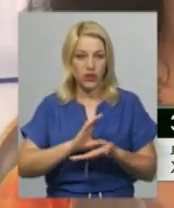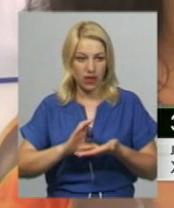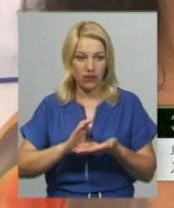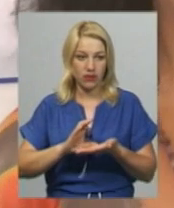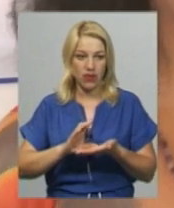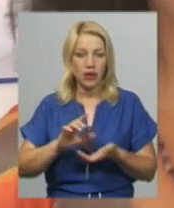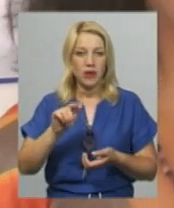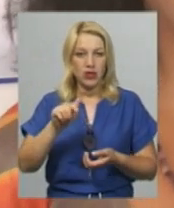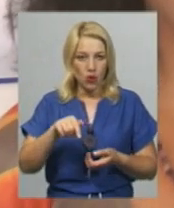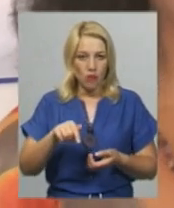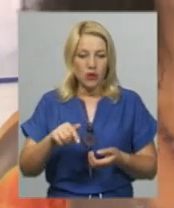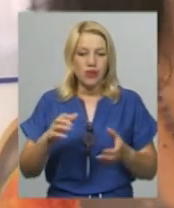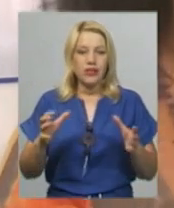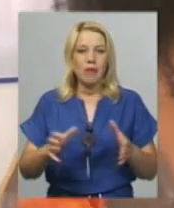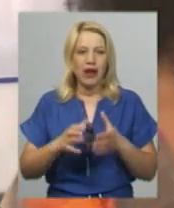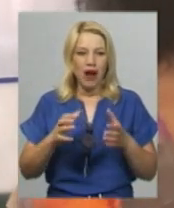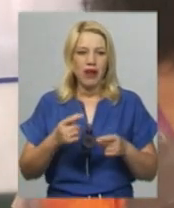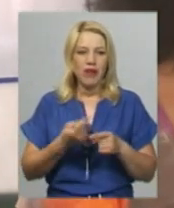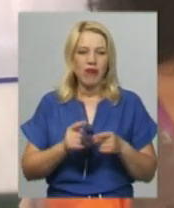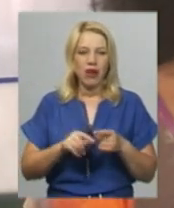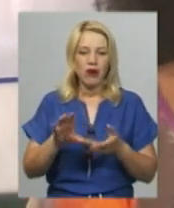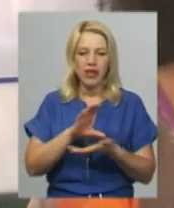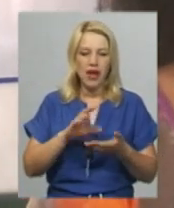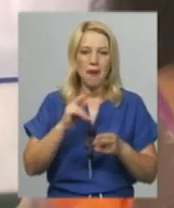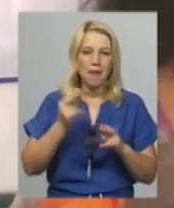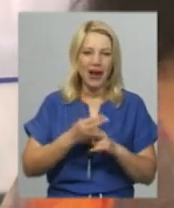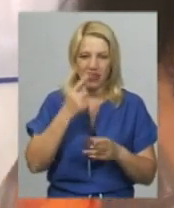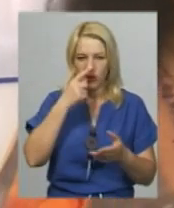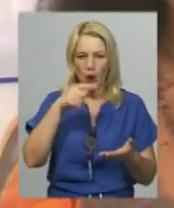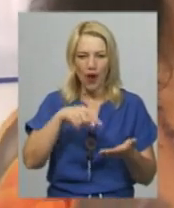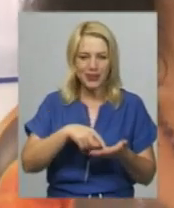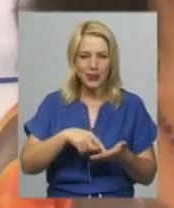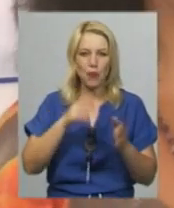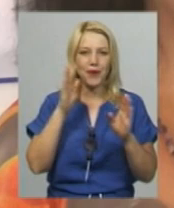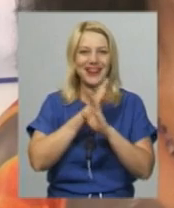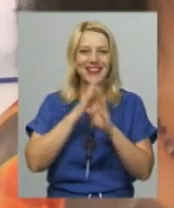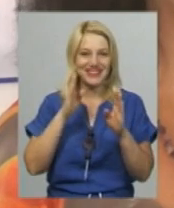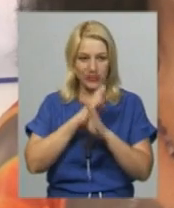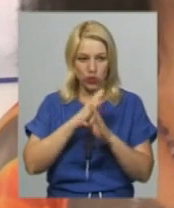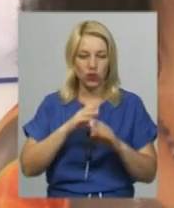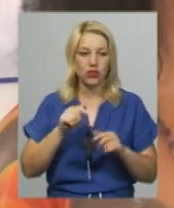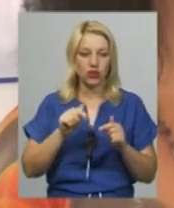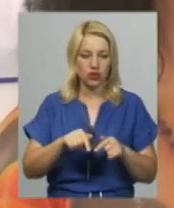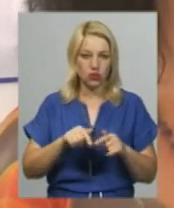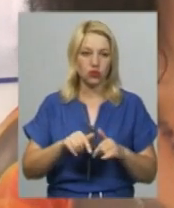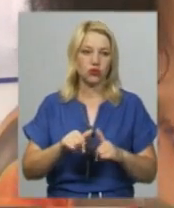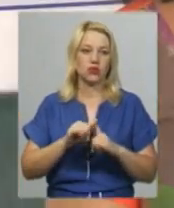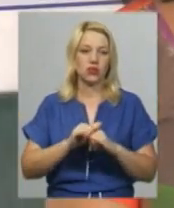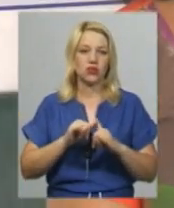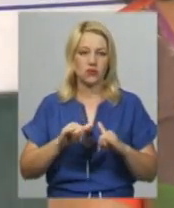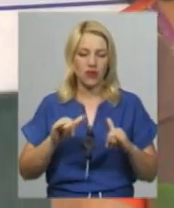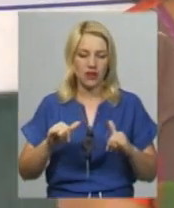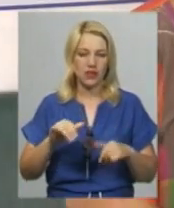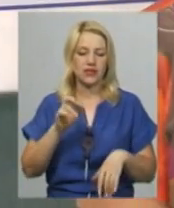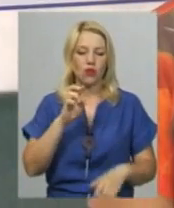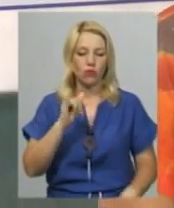при чому зберігаються вони консерви без доступу кисню, отут і розвивається ботулотоксин. Я